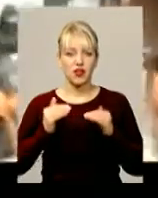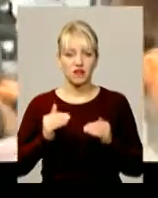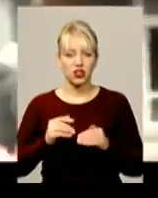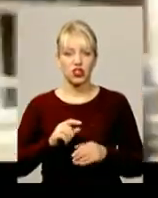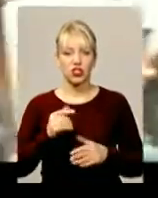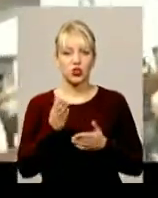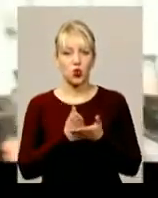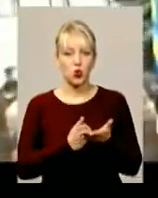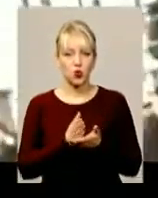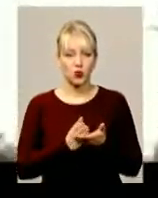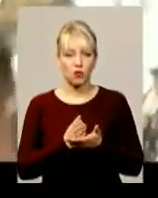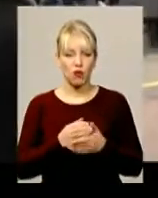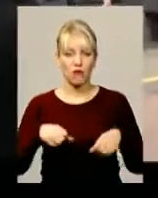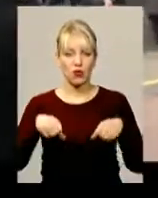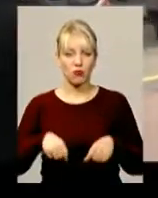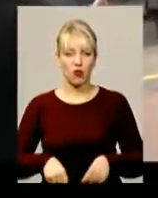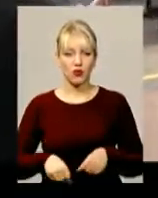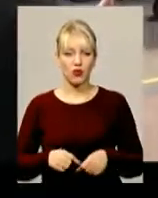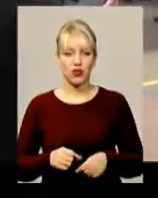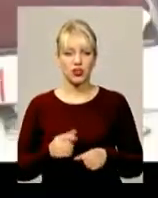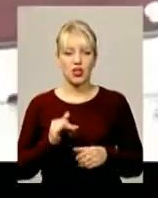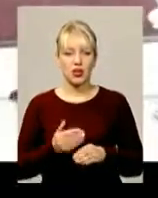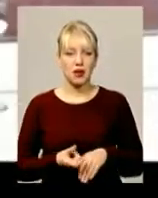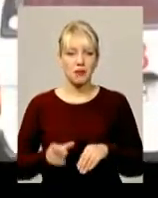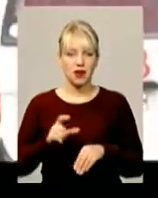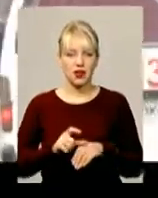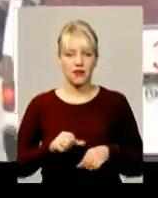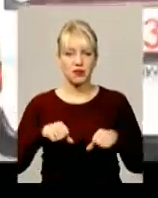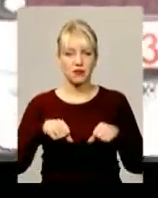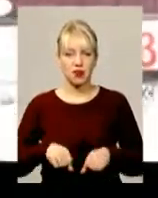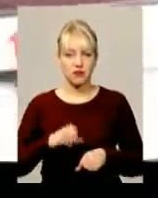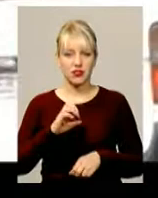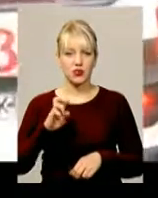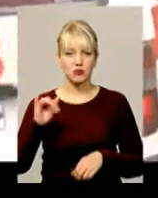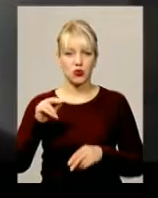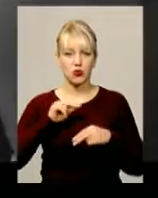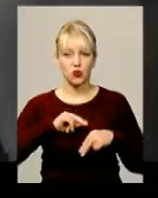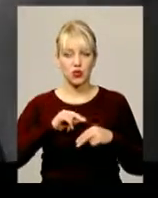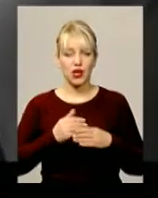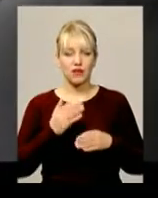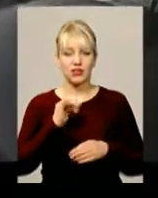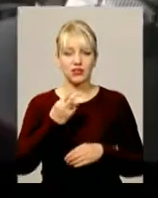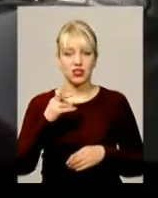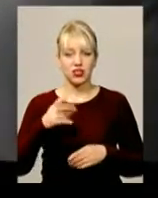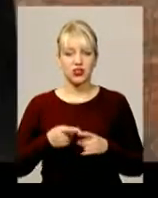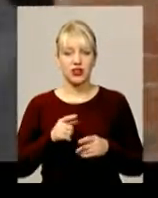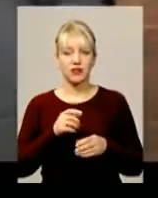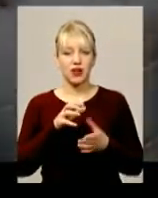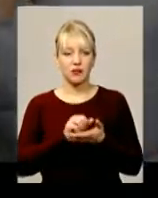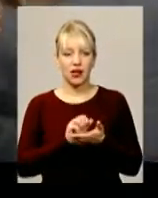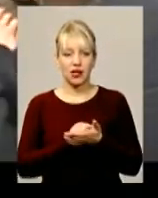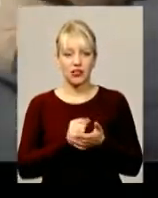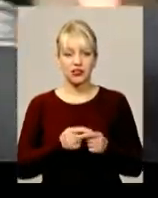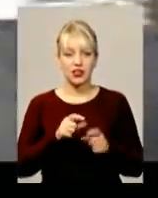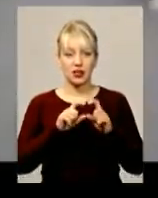вогнепальної зброї військовослужбовцями управління СБУ. Від січня 2017 року справою займається Департамент соціальних